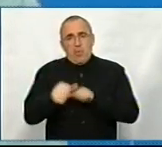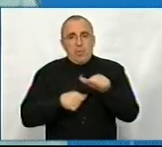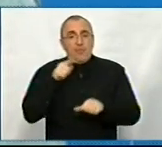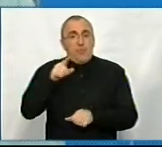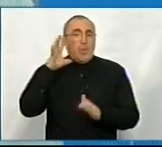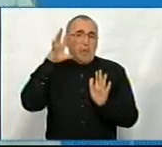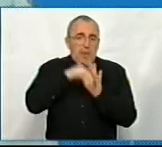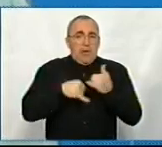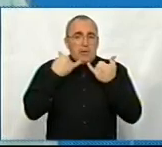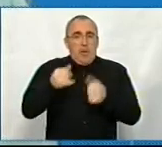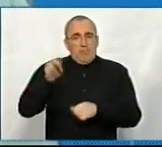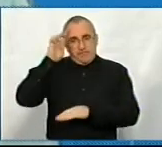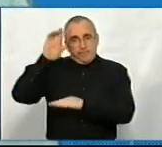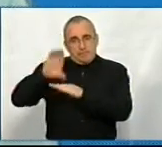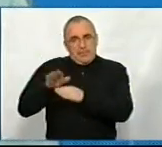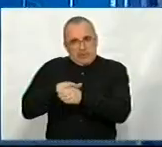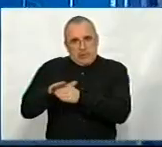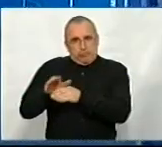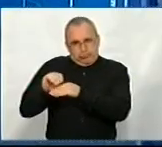в тому числі для бюджетного наповнення?